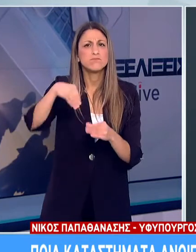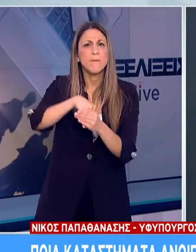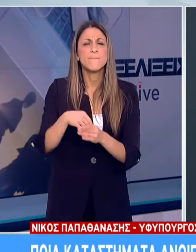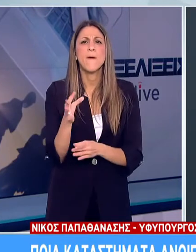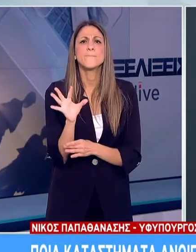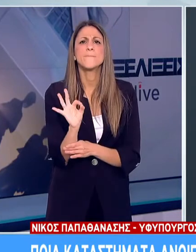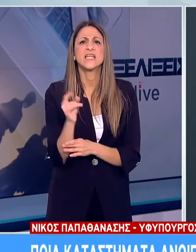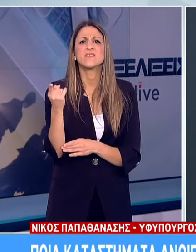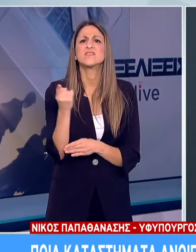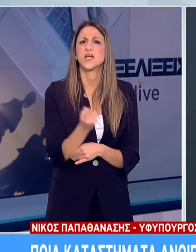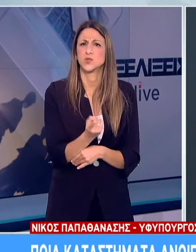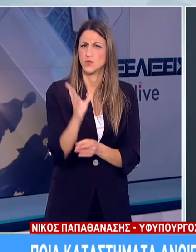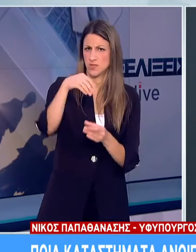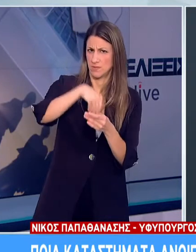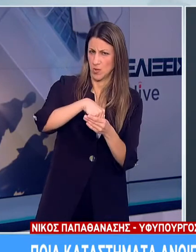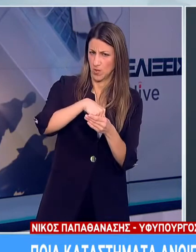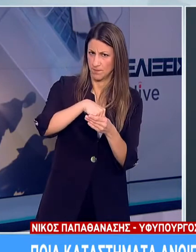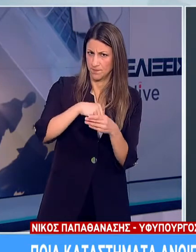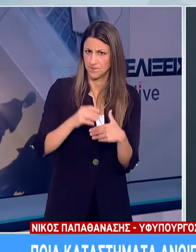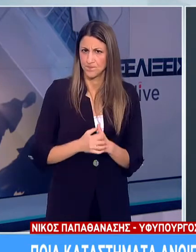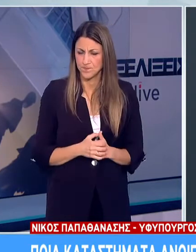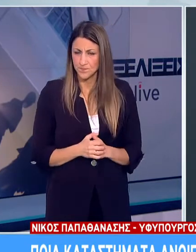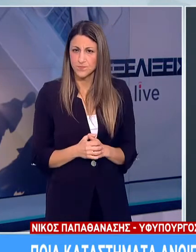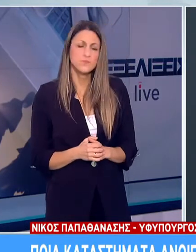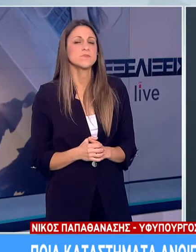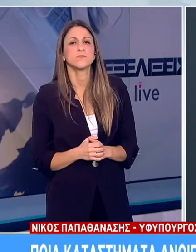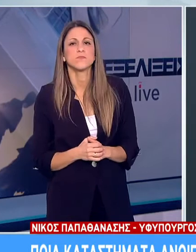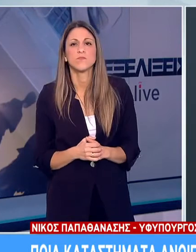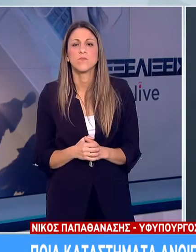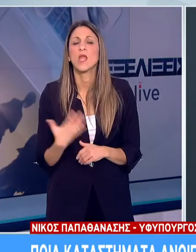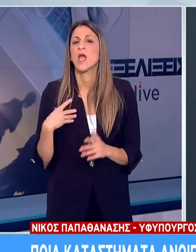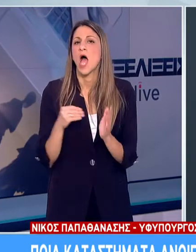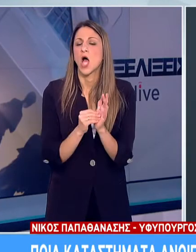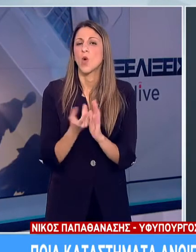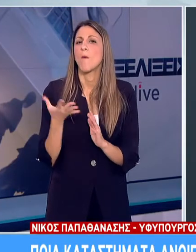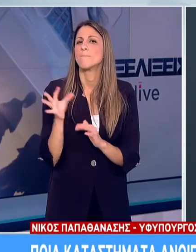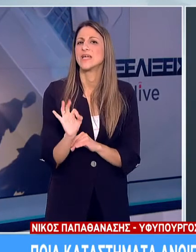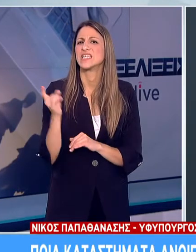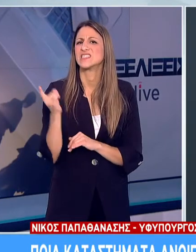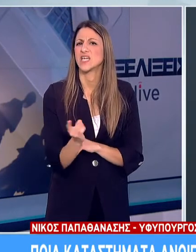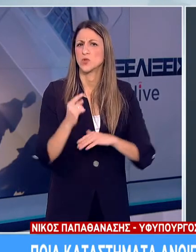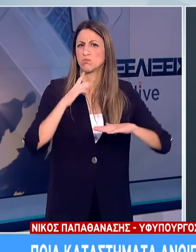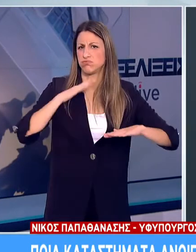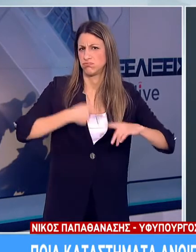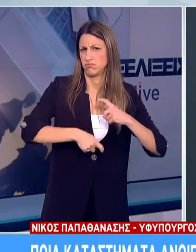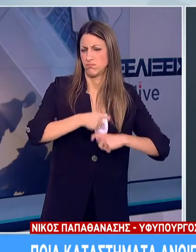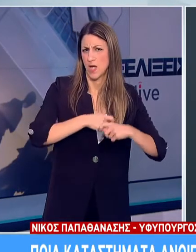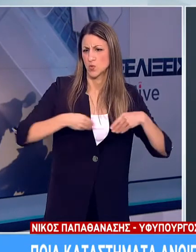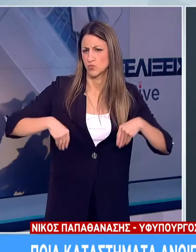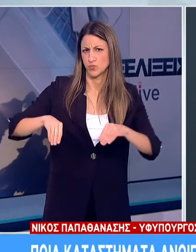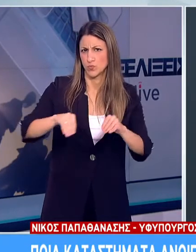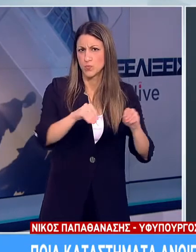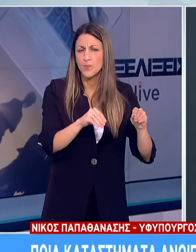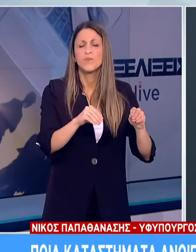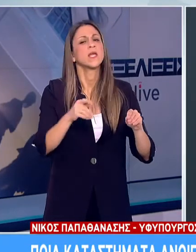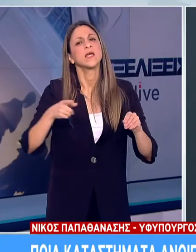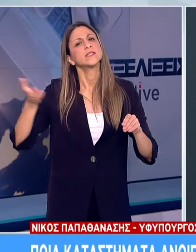% των αρχικά συμμετεχόντων. Δυνατότητα συμμετοχής με το ίδιο ποσοστό του 50% στις παράλληλες λαϊκές αγορές